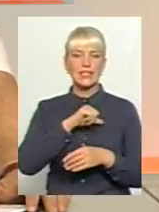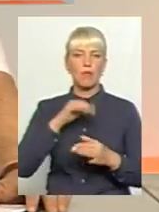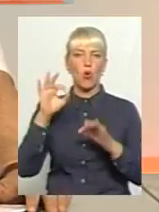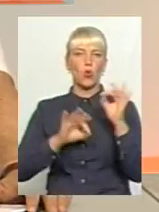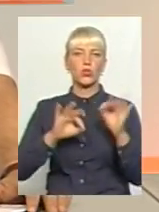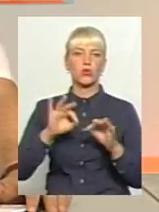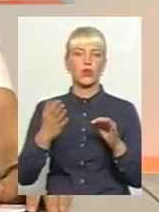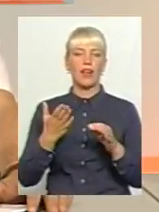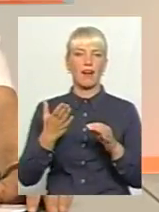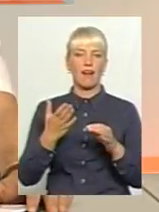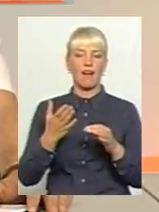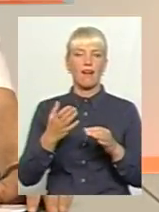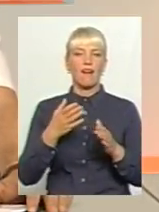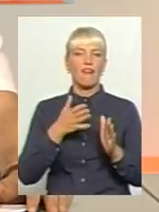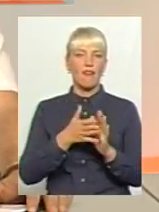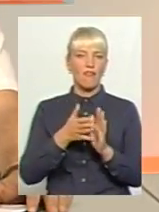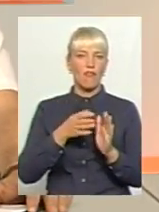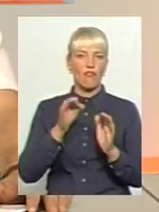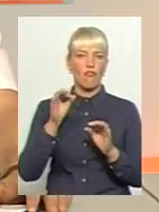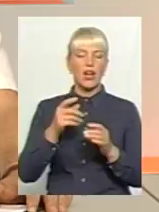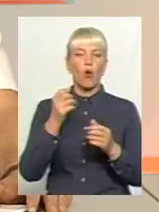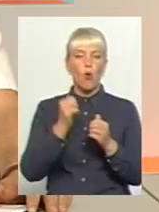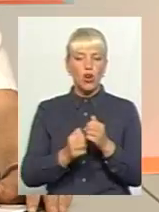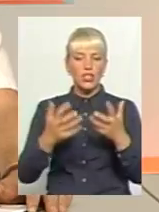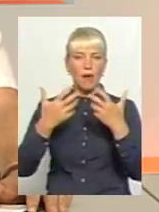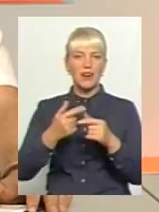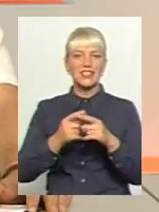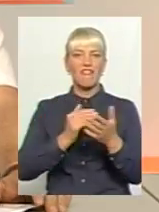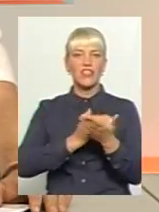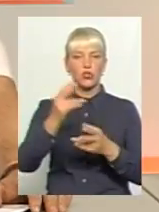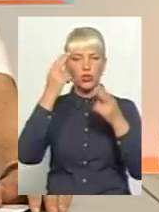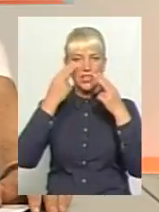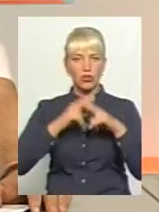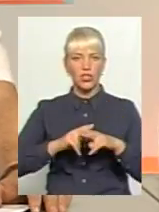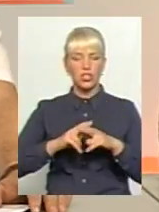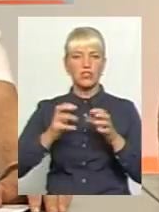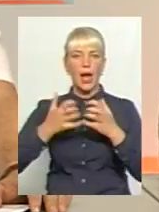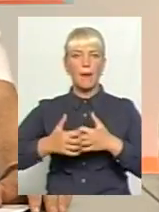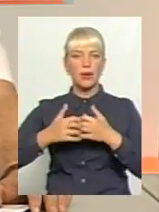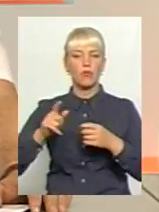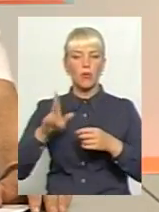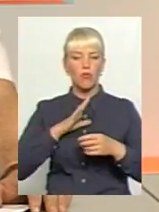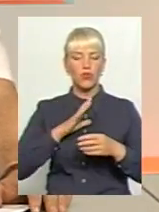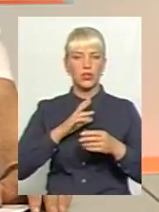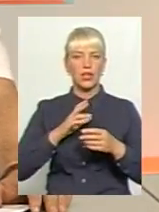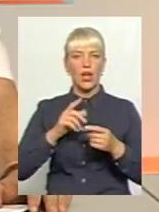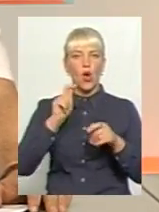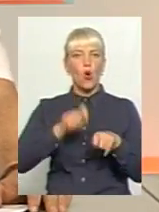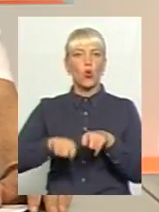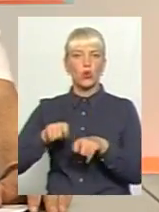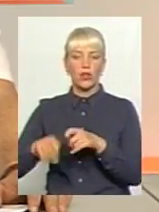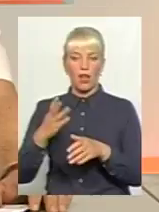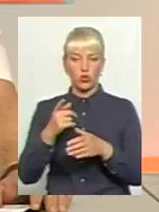яка виходить. Тобто, кожен апарат – це високотехнологічна апаратура. Вона має бути налаштована і проконтрольована. Якщо ти